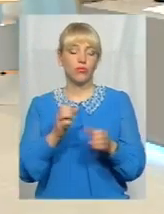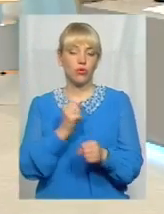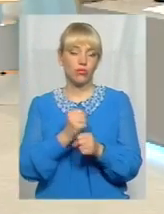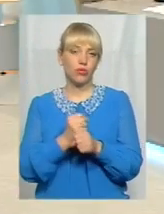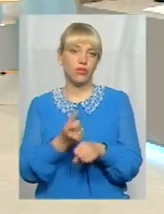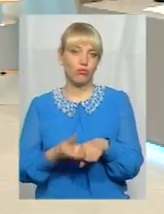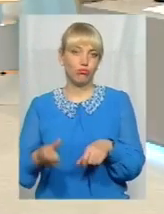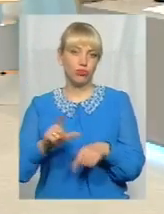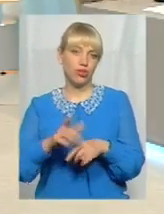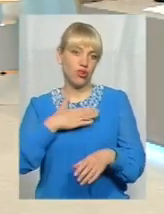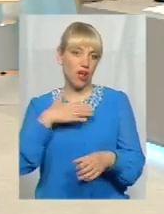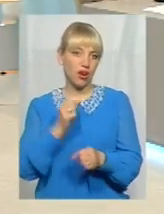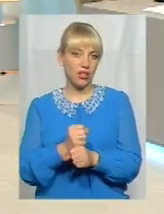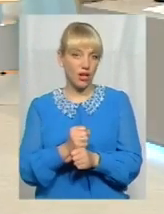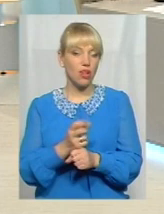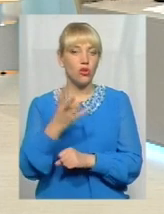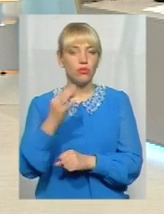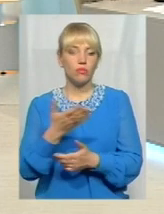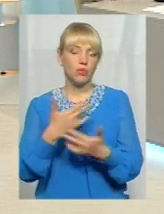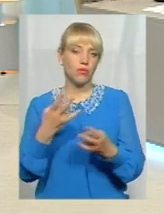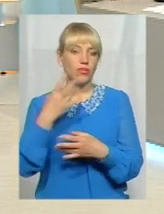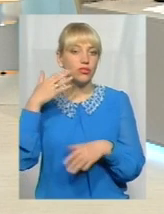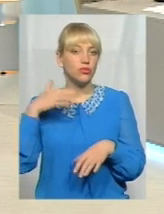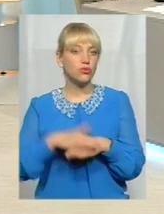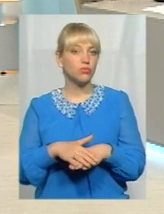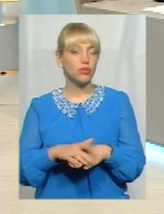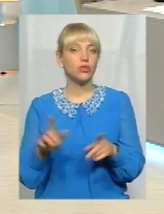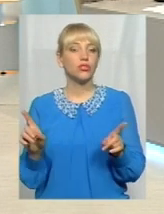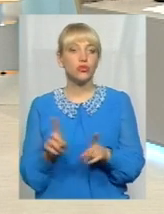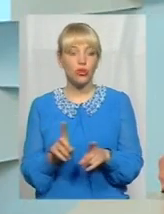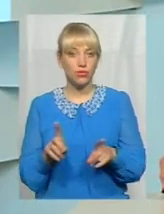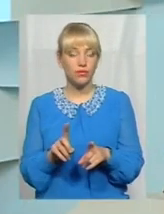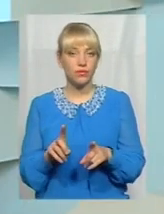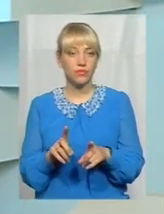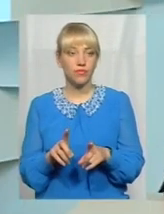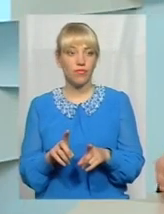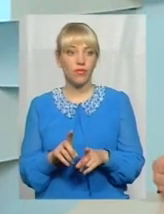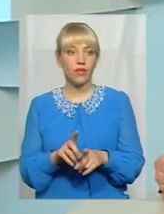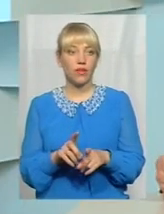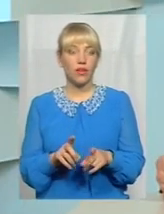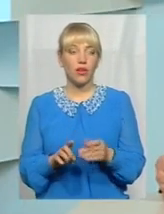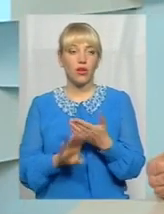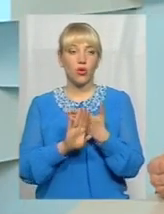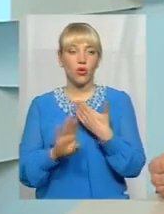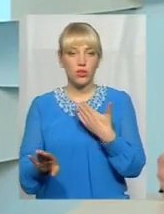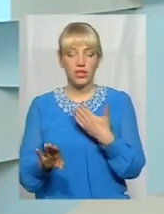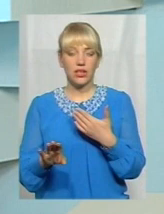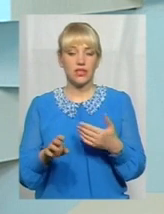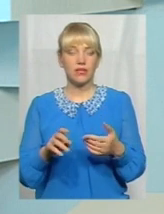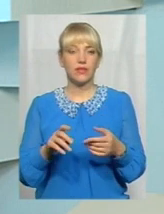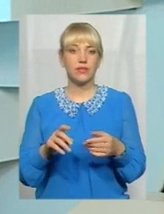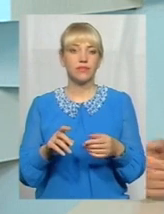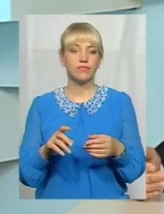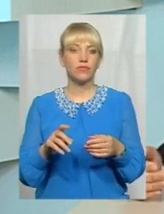радикально. Але ми маємо розуміти, що розривання з кимось договору – це